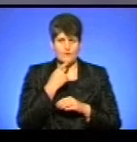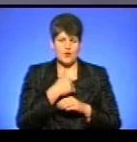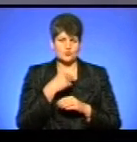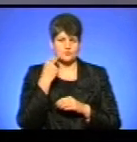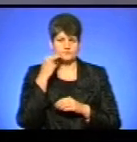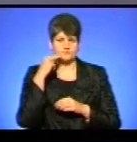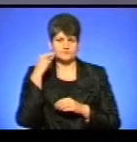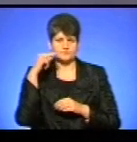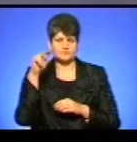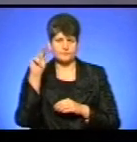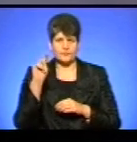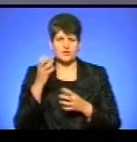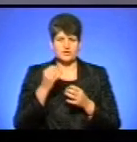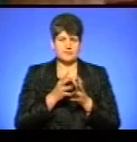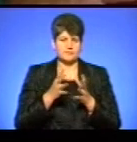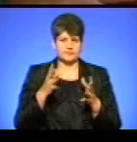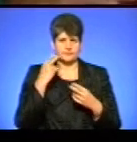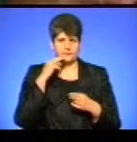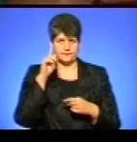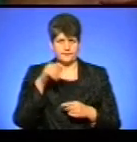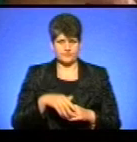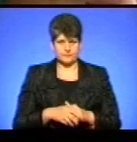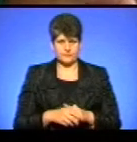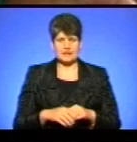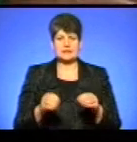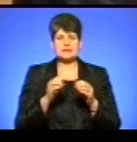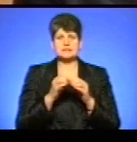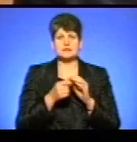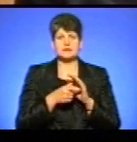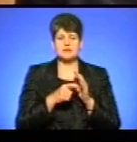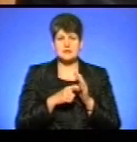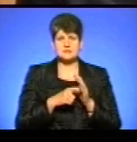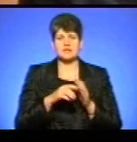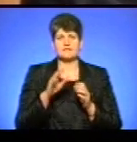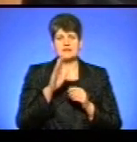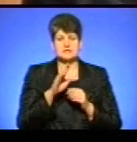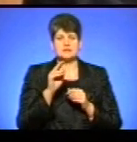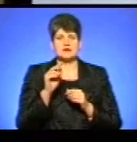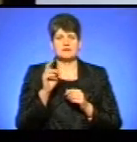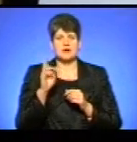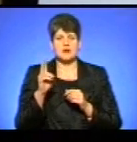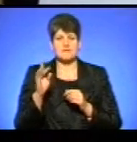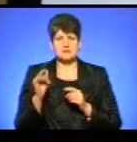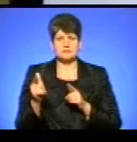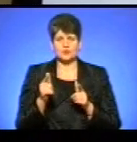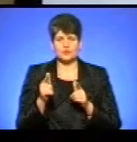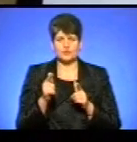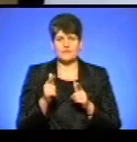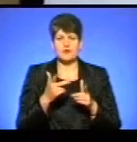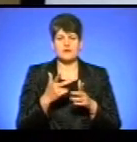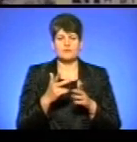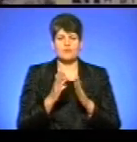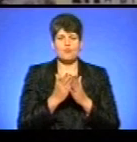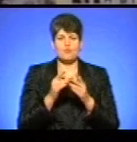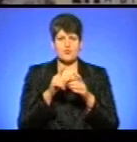досконалювати і ще більше досконалювати. Десятикласник Ладислав Караванський підготував до Дня писемності лінгвістичний